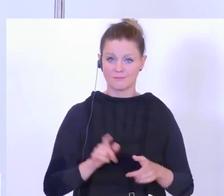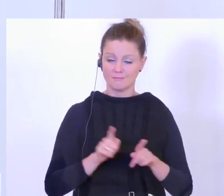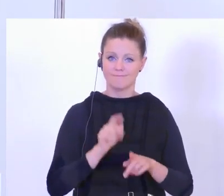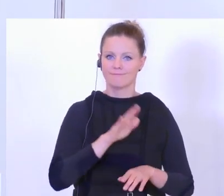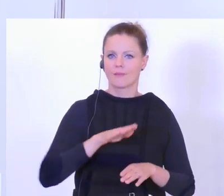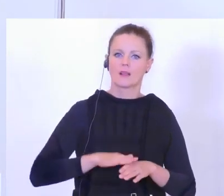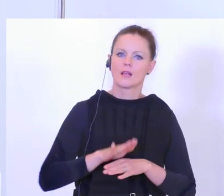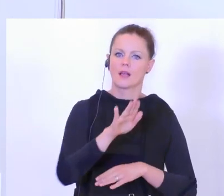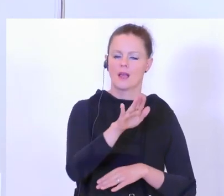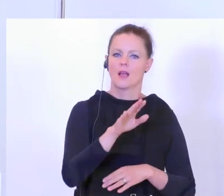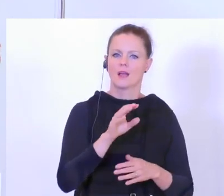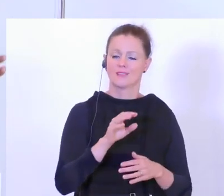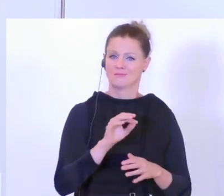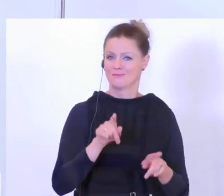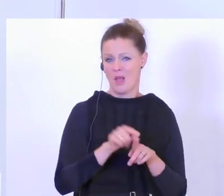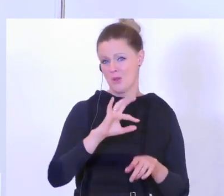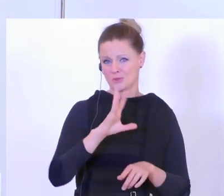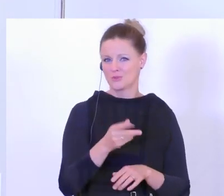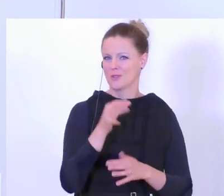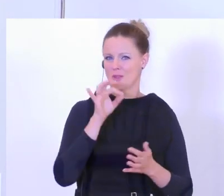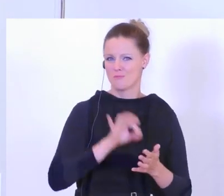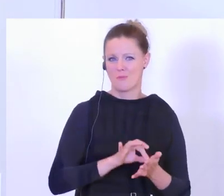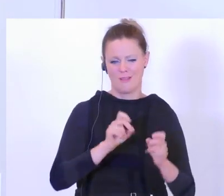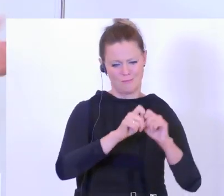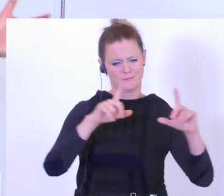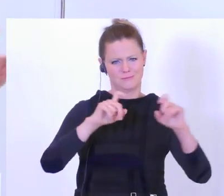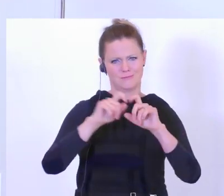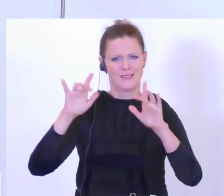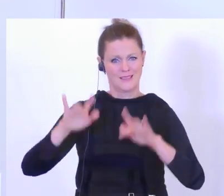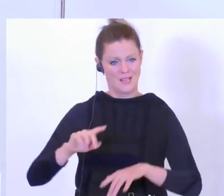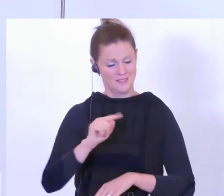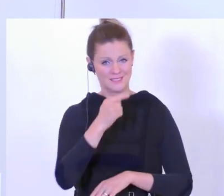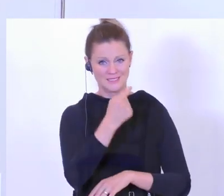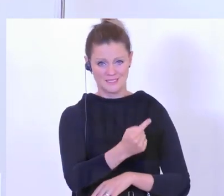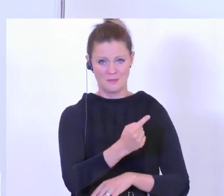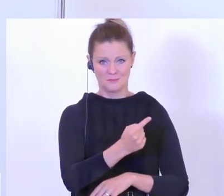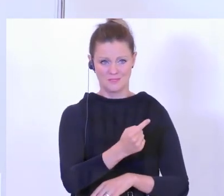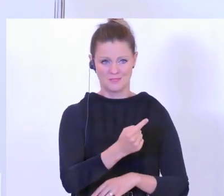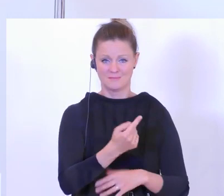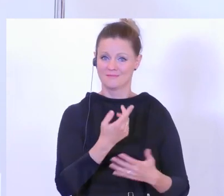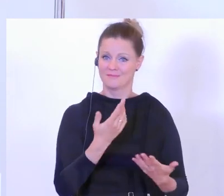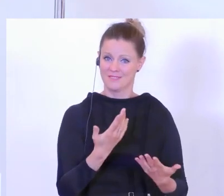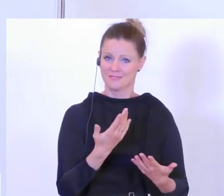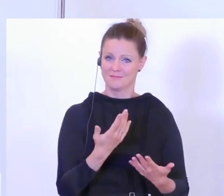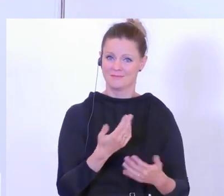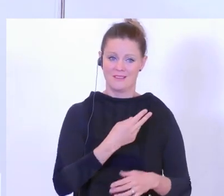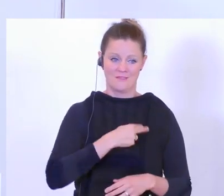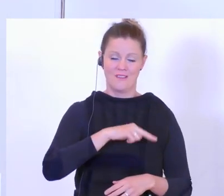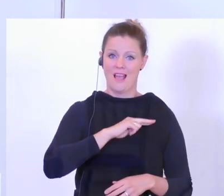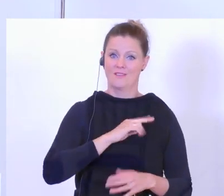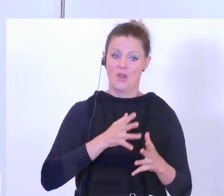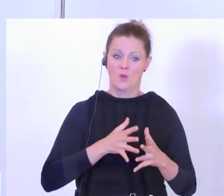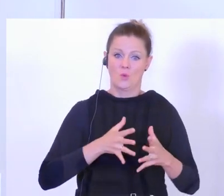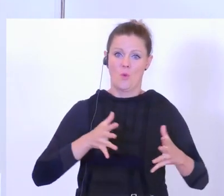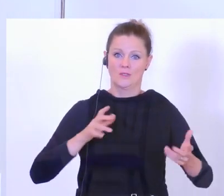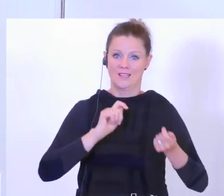Karriere noch dann viele schöne Momente, sage ich ganz bewusst, wenn ich daran denke, dass du derjenige bist und warst, der verantwortlich war für eines der größten